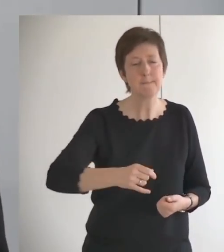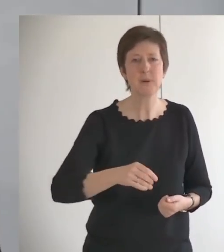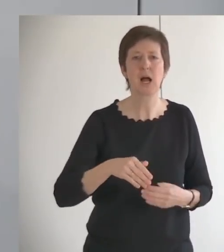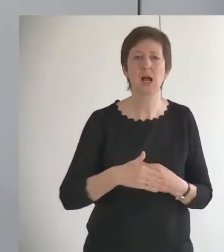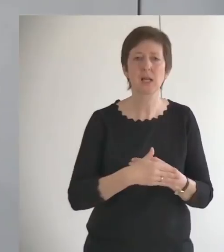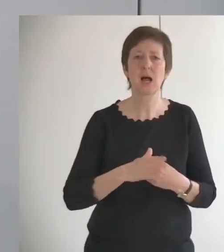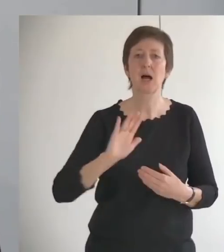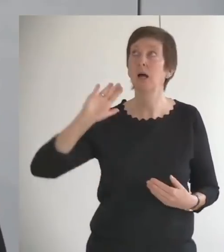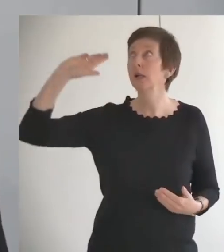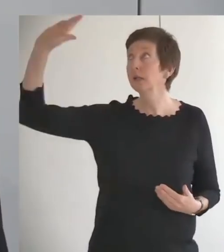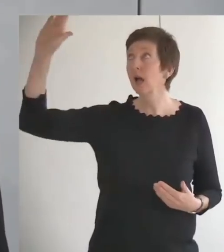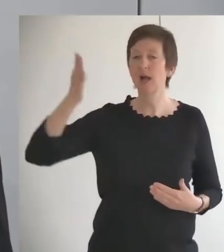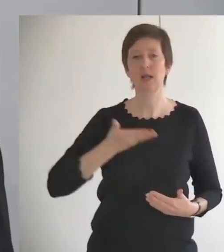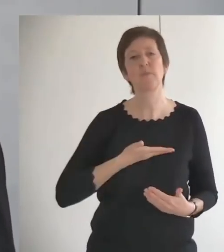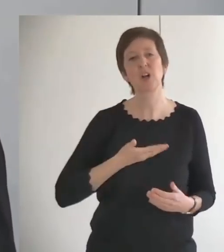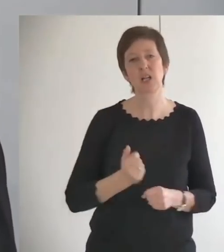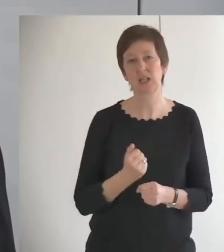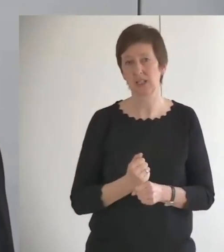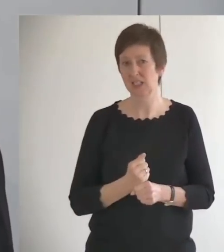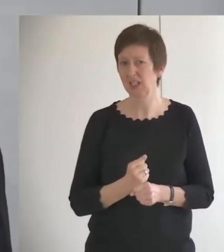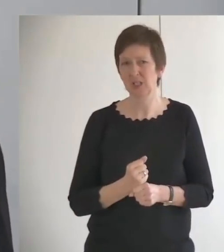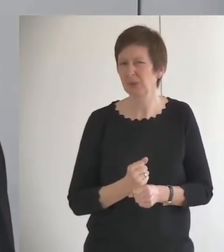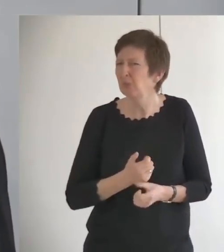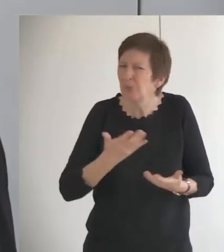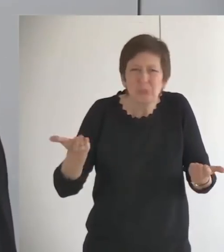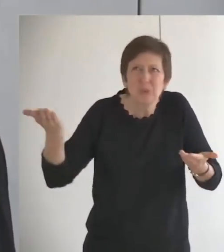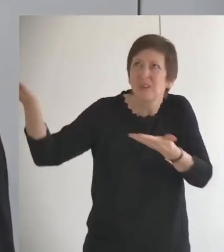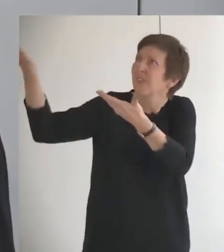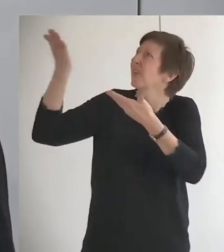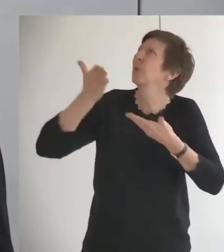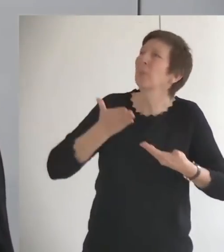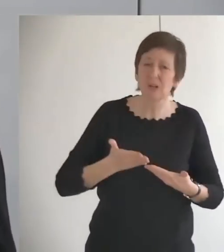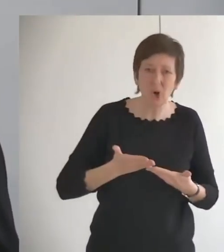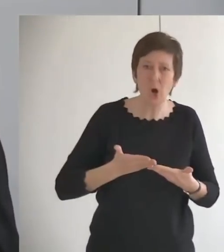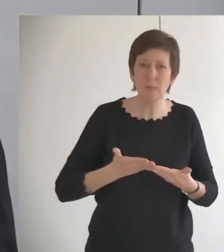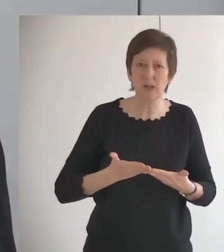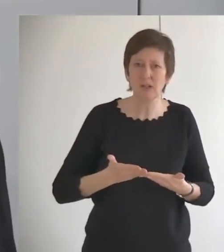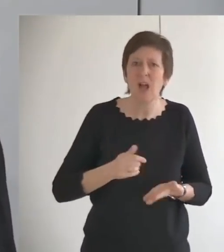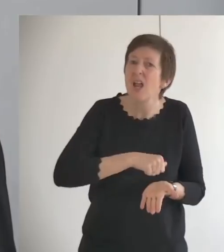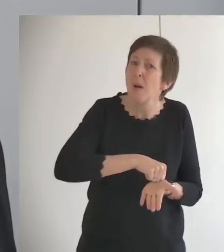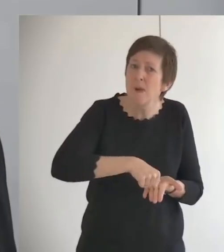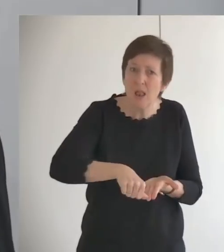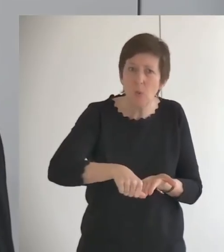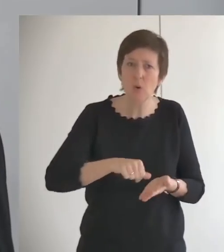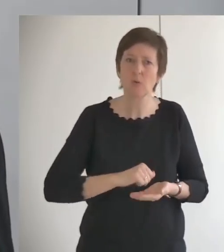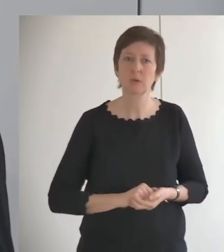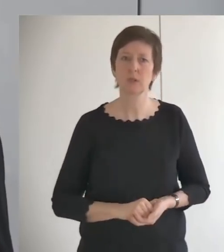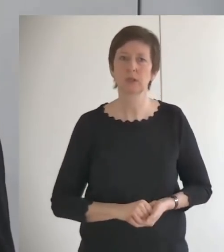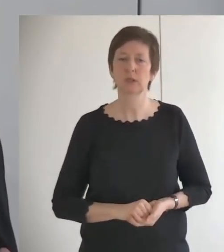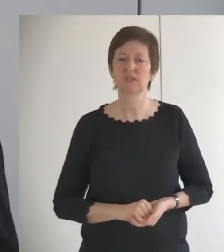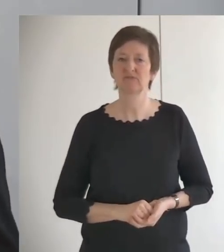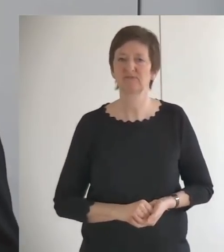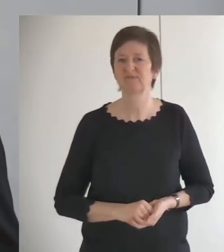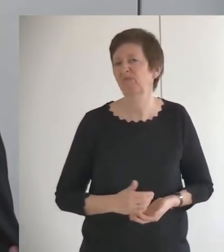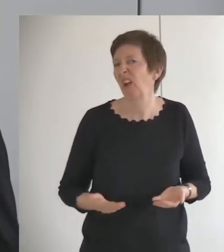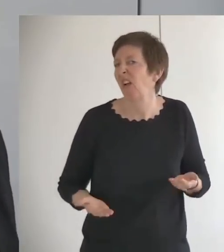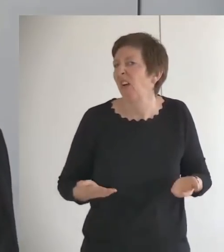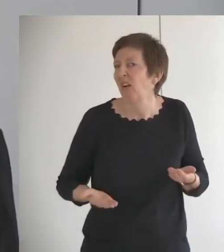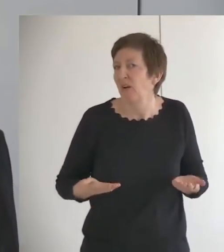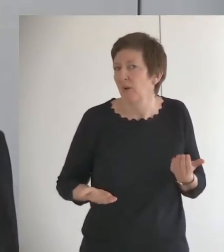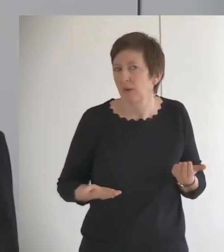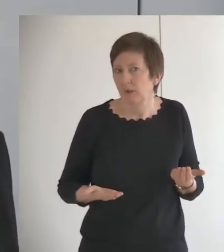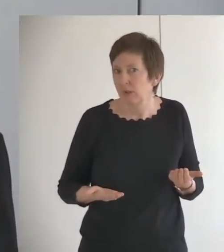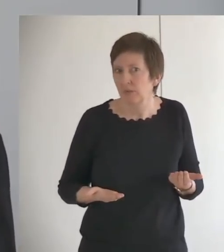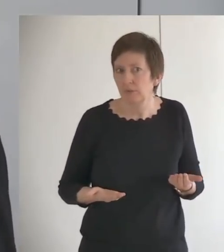gelebt, das muss doch irgendwie sich auch mal auszahlen, das muss doch mal eine Belohnung haben. Irgendwie muss ich das doch